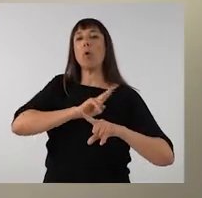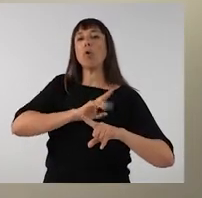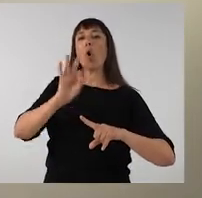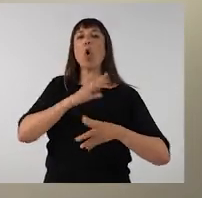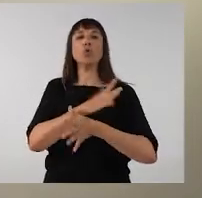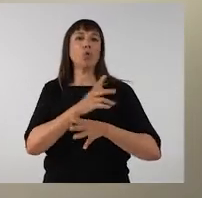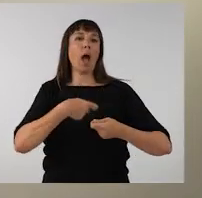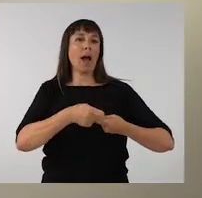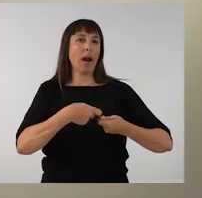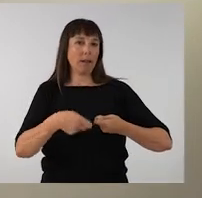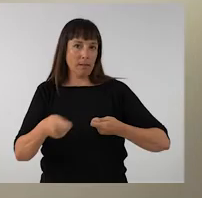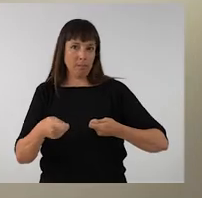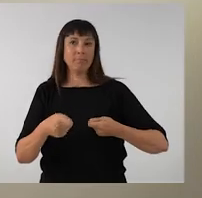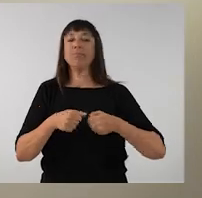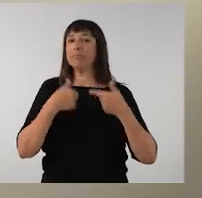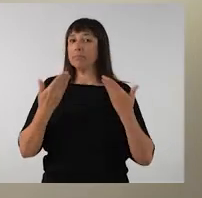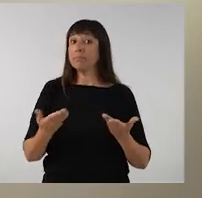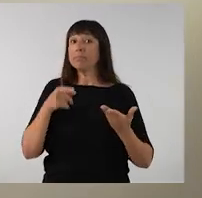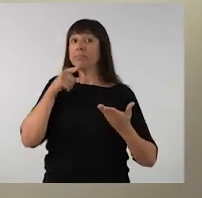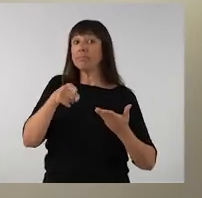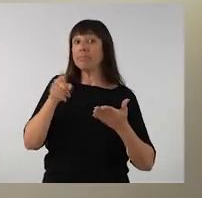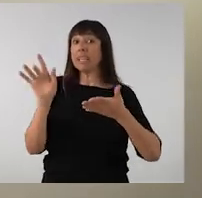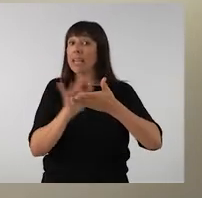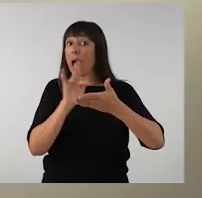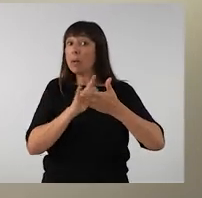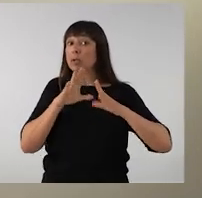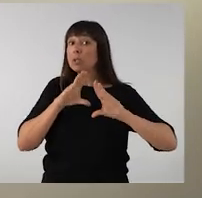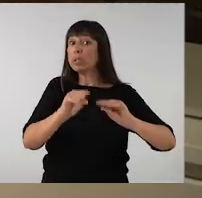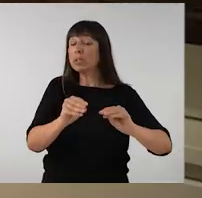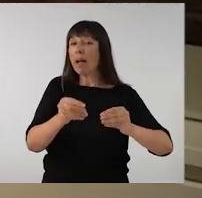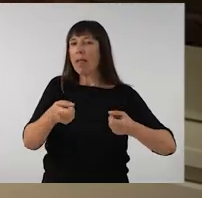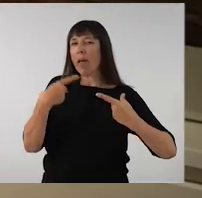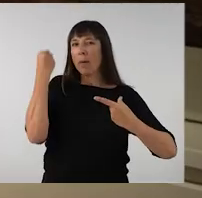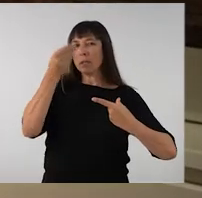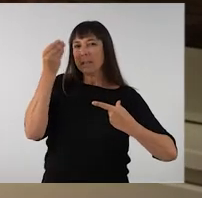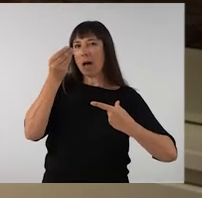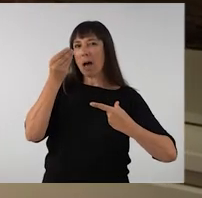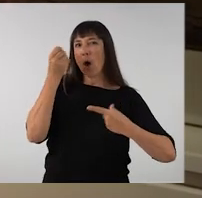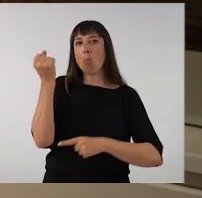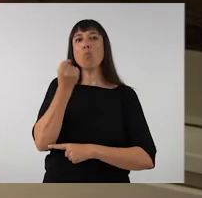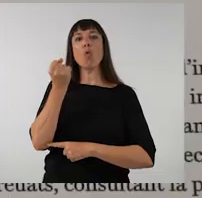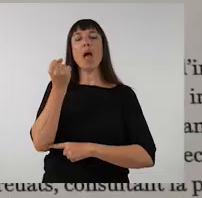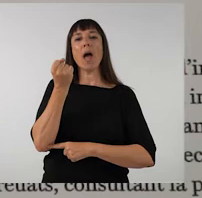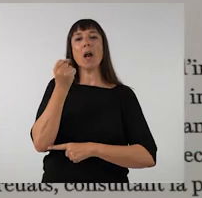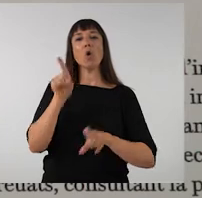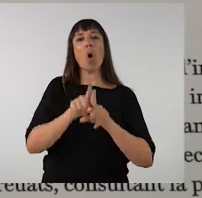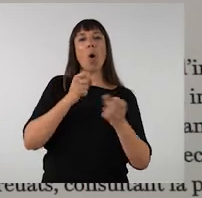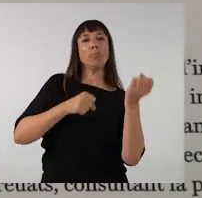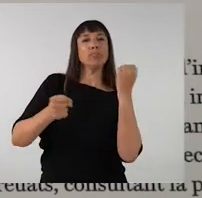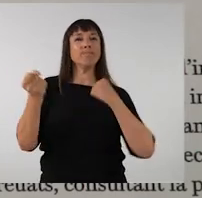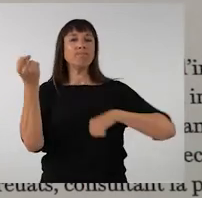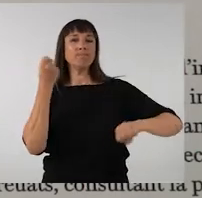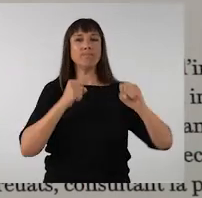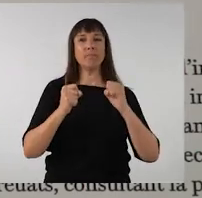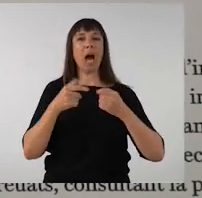pornografia o jugar al pòquer. Llavors, també aquest ús de les tauletes ens fa pensar en aquesta gestualitat del poder que